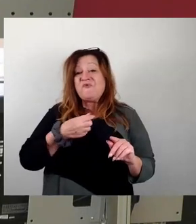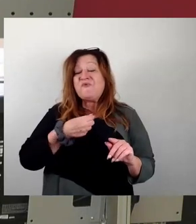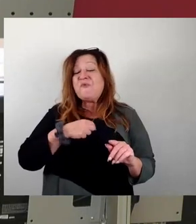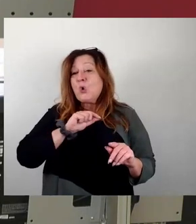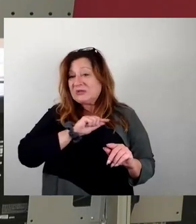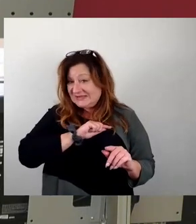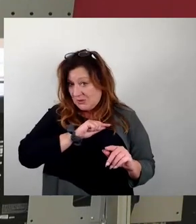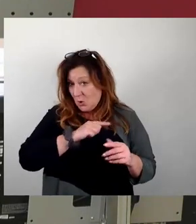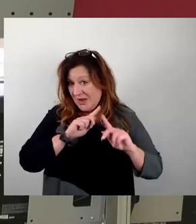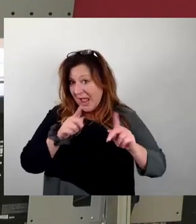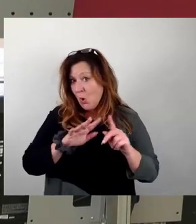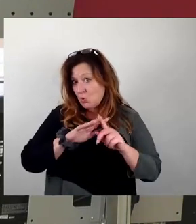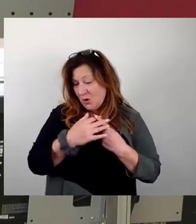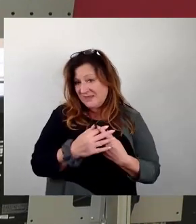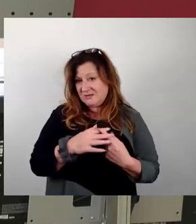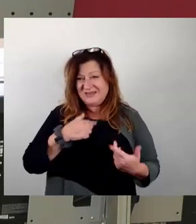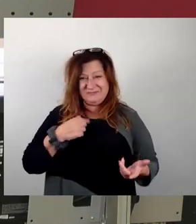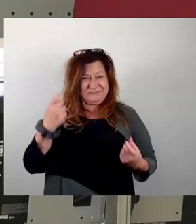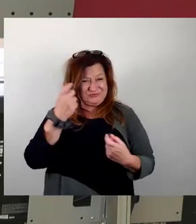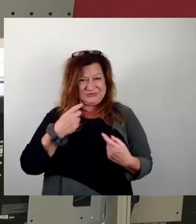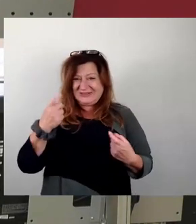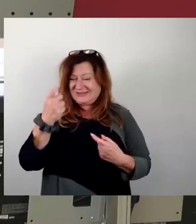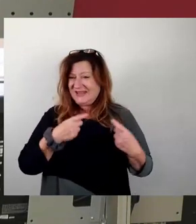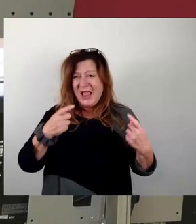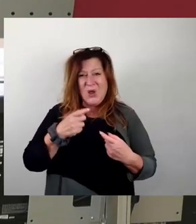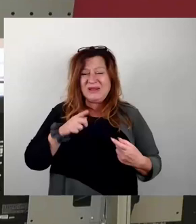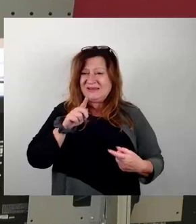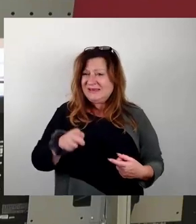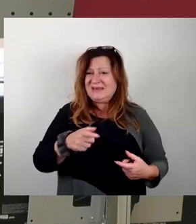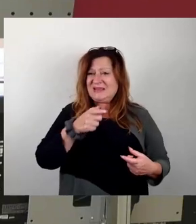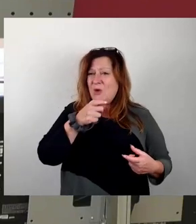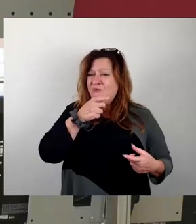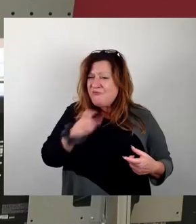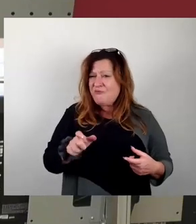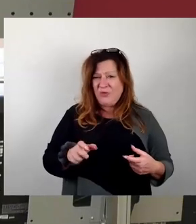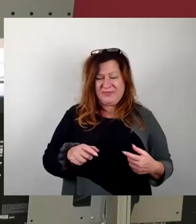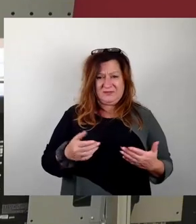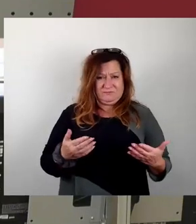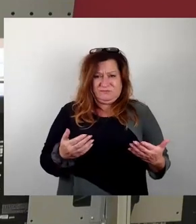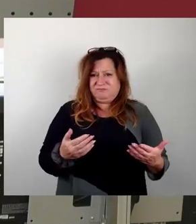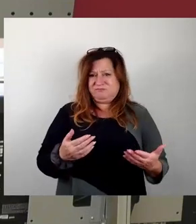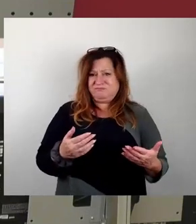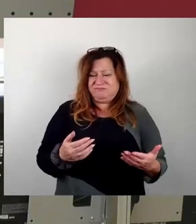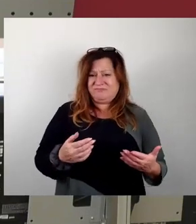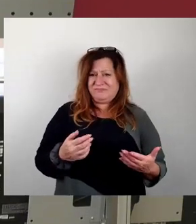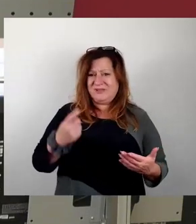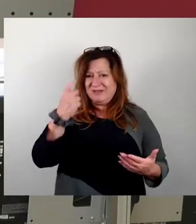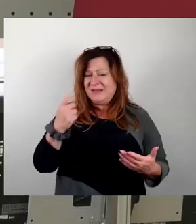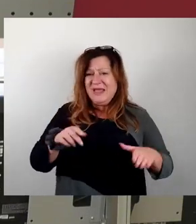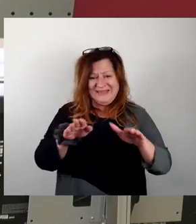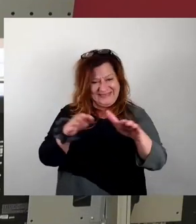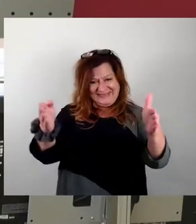staune, wie viel über diesen Begriff sozusagen sich gewundert wird. Das ist doch das Wesen eines Denkmals. Das